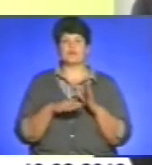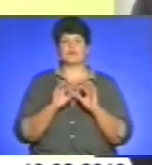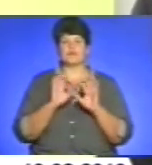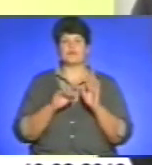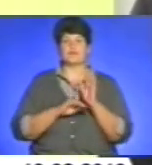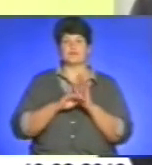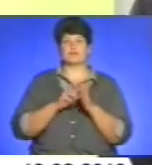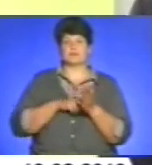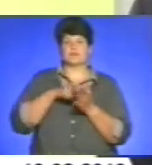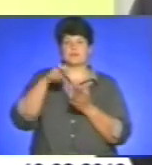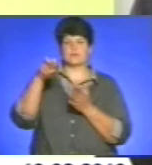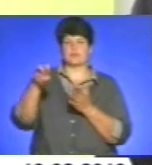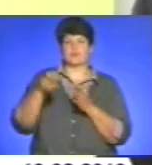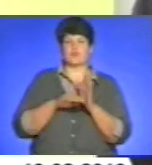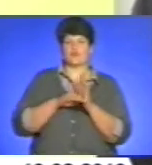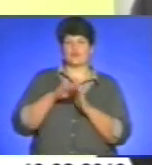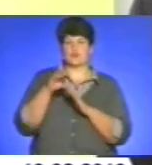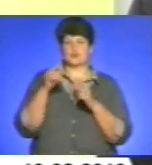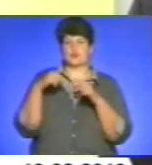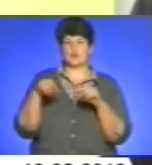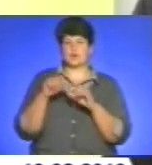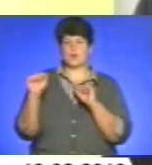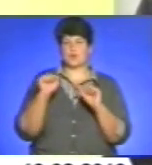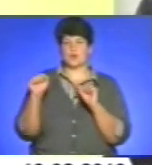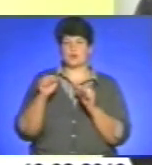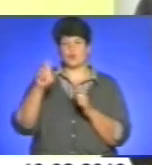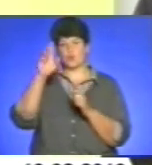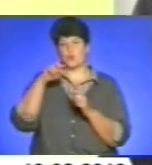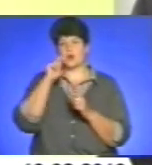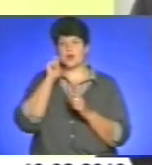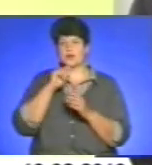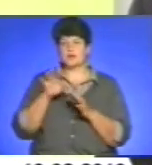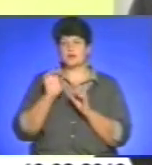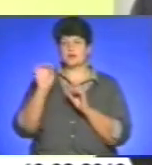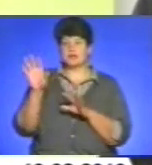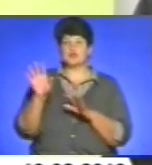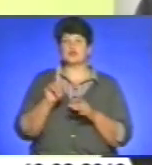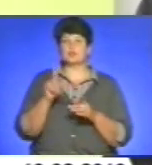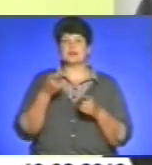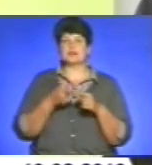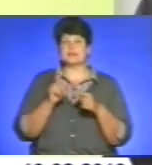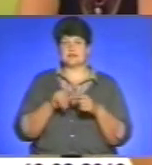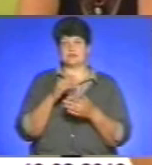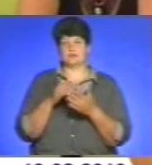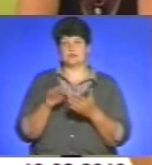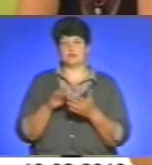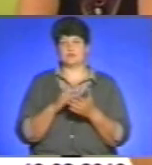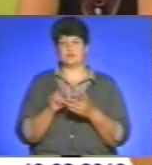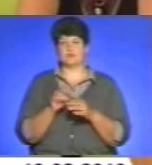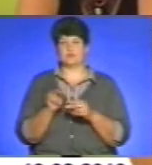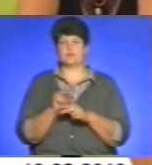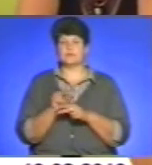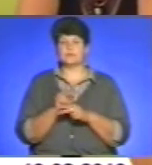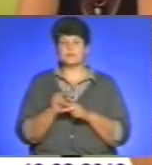органу, в даному випадку йдеться про уряд України, для того, щоб ці прогалини вчасно усувати. Проаналізував